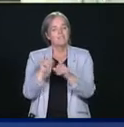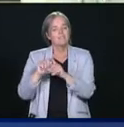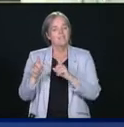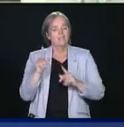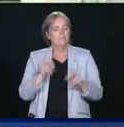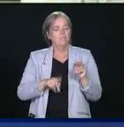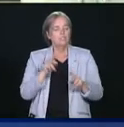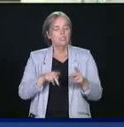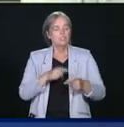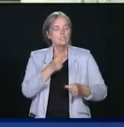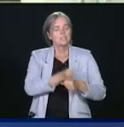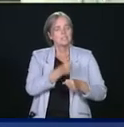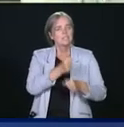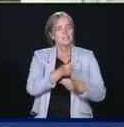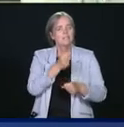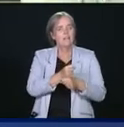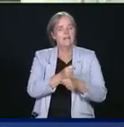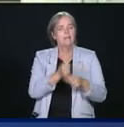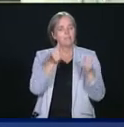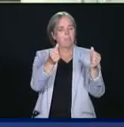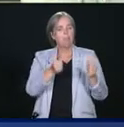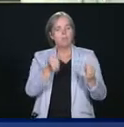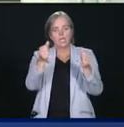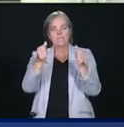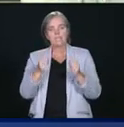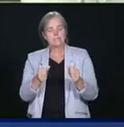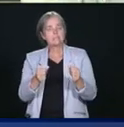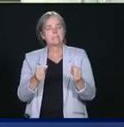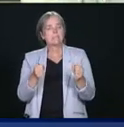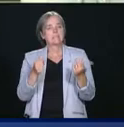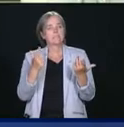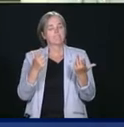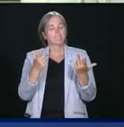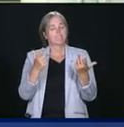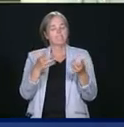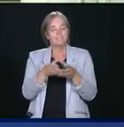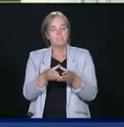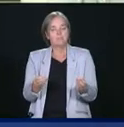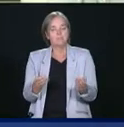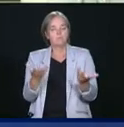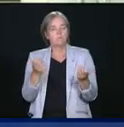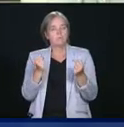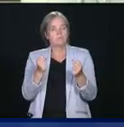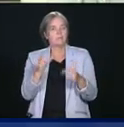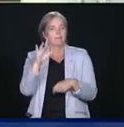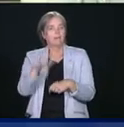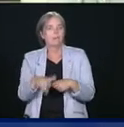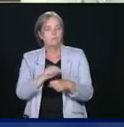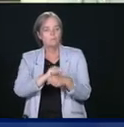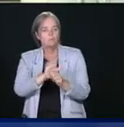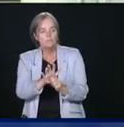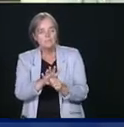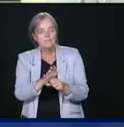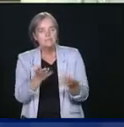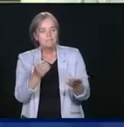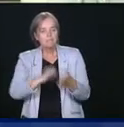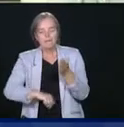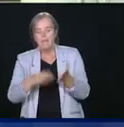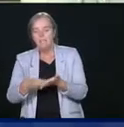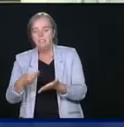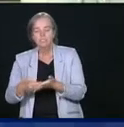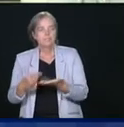à risque et qui pourraient disparaître. Voilà pourquoi, unilatéralement, nous pouvons aujourd'hui avancer de l'argent plus rapidement. Mais on doit travailler avec les provinces